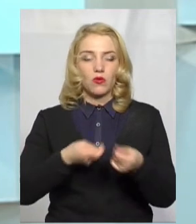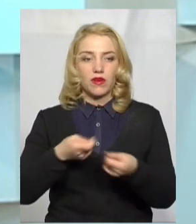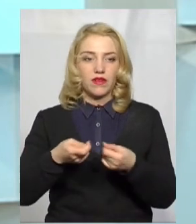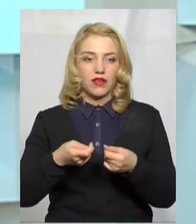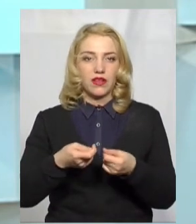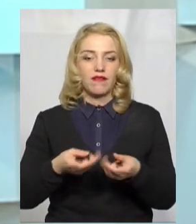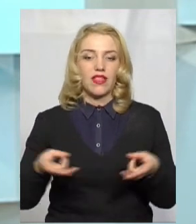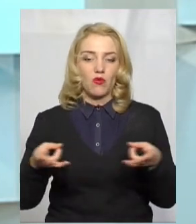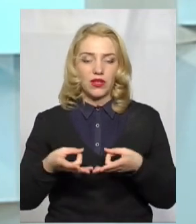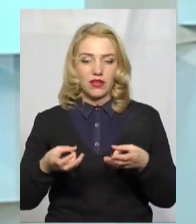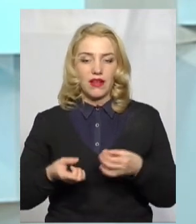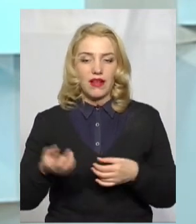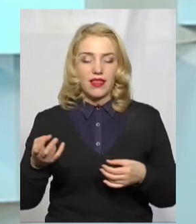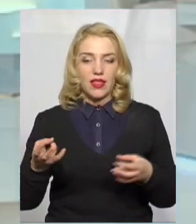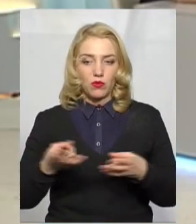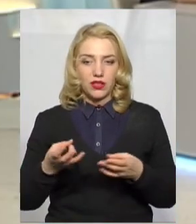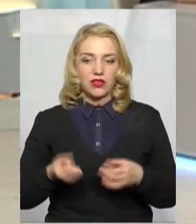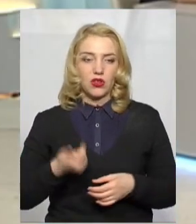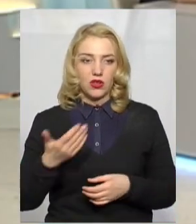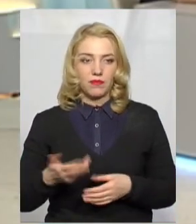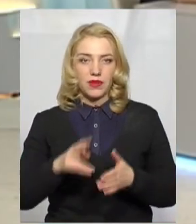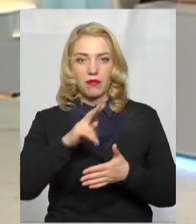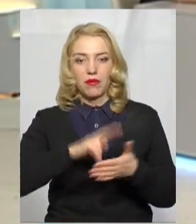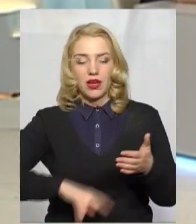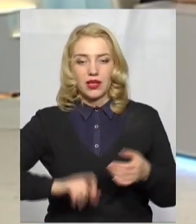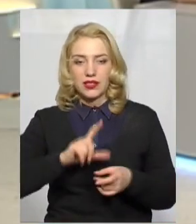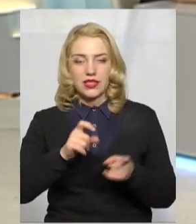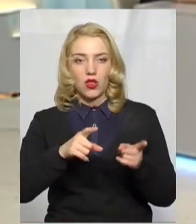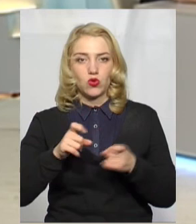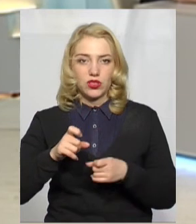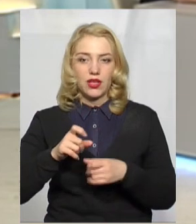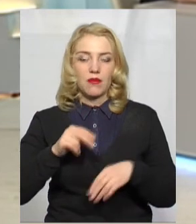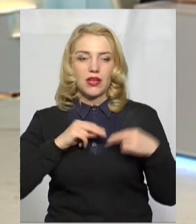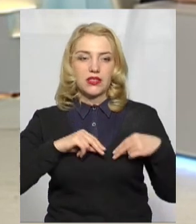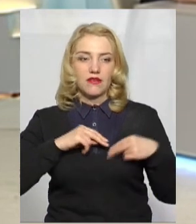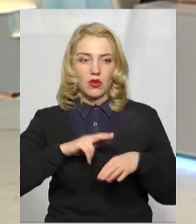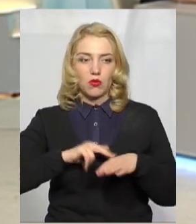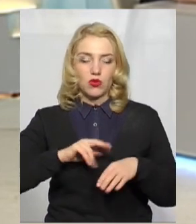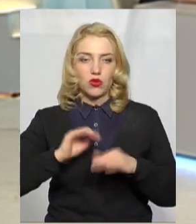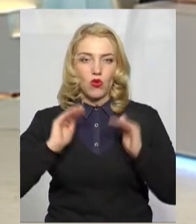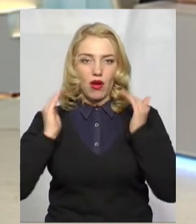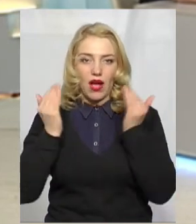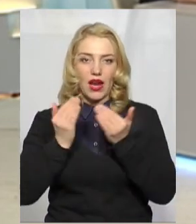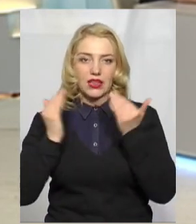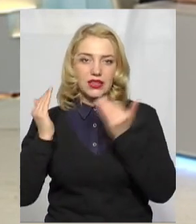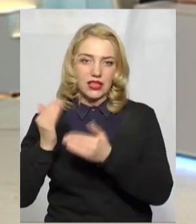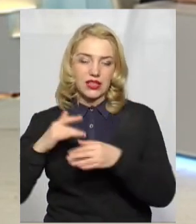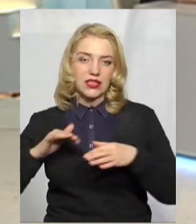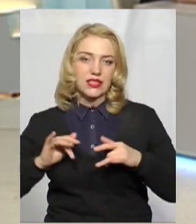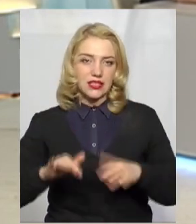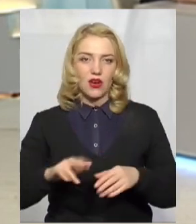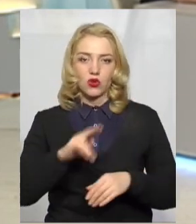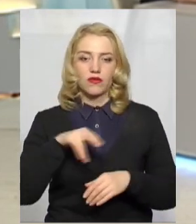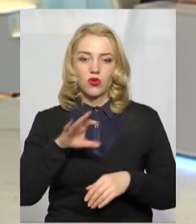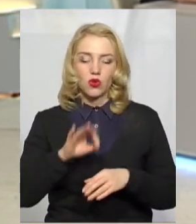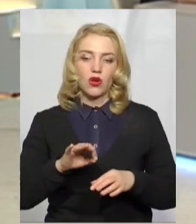необхідній кільності. От паралельно із залученням працівників поліції до карантинних захватів, до режиму